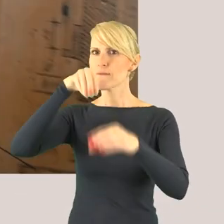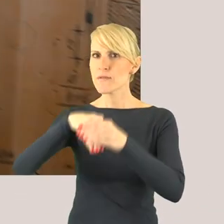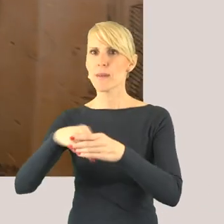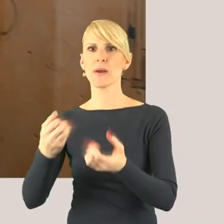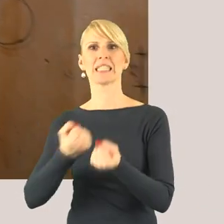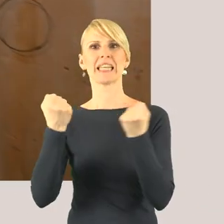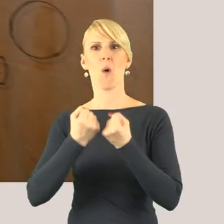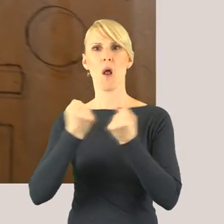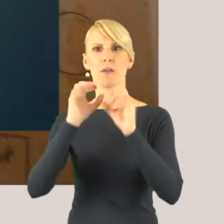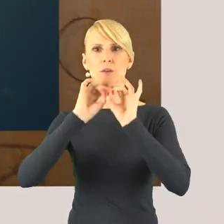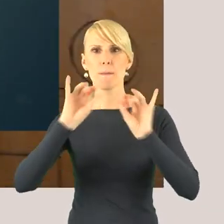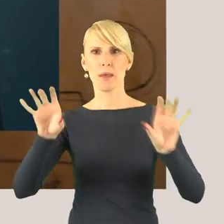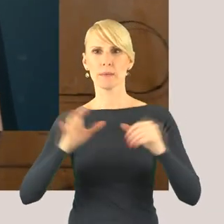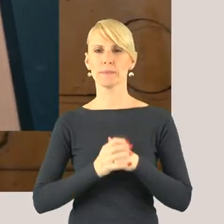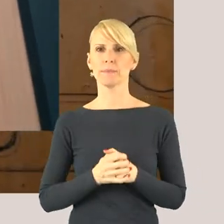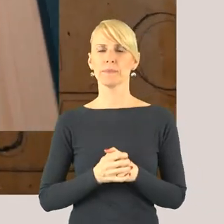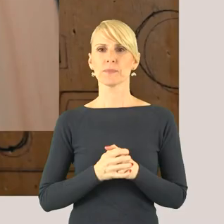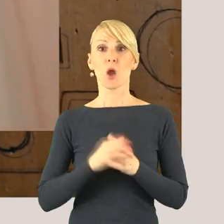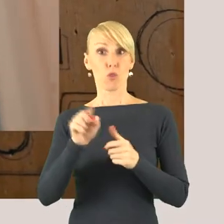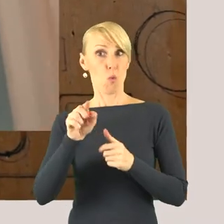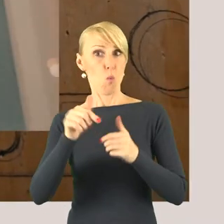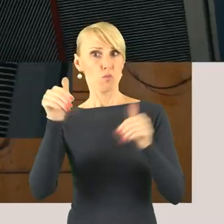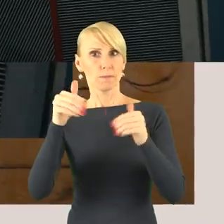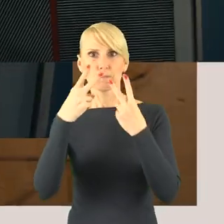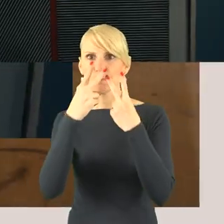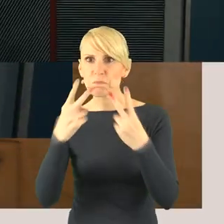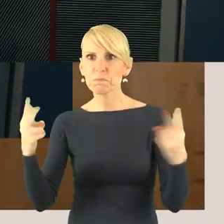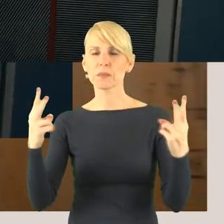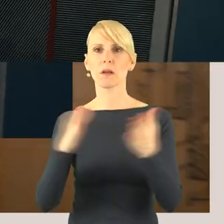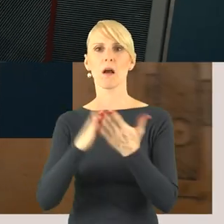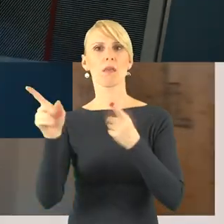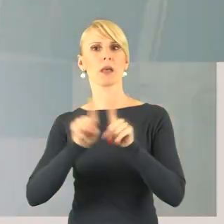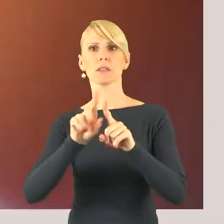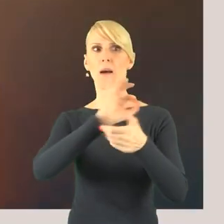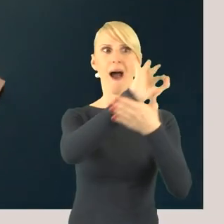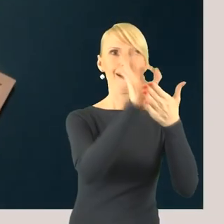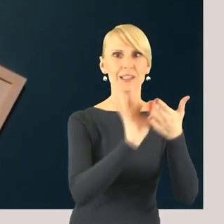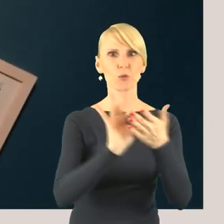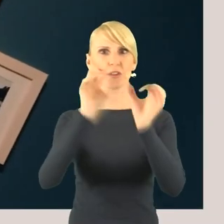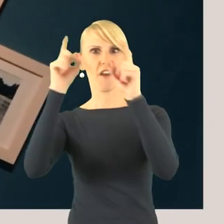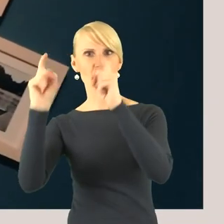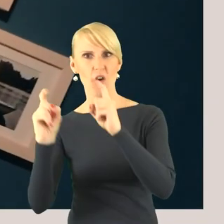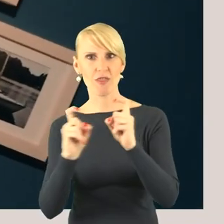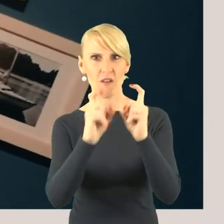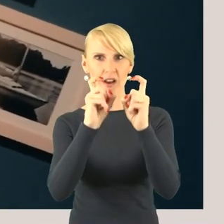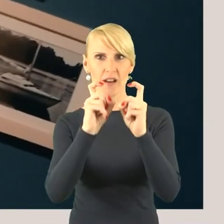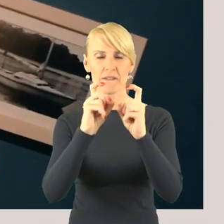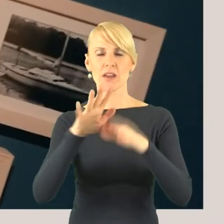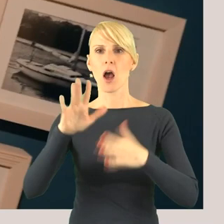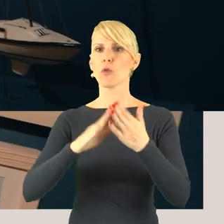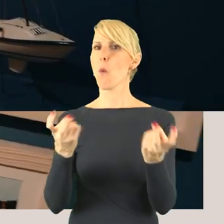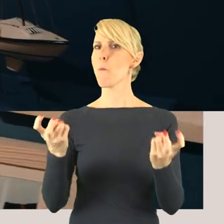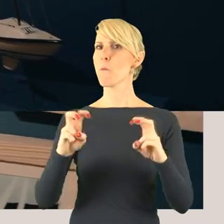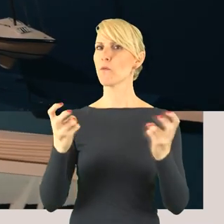projektowych z działalnością pedagogiczną artysty. W tej części można zobaczyć modele łodzi w sąsiedztwie